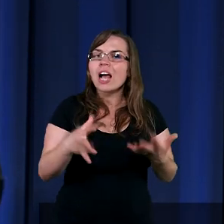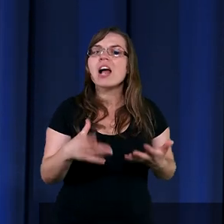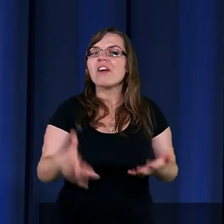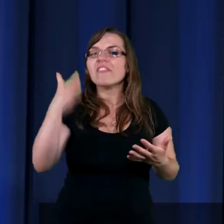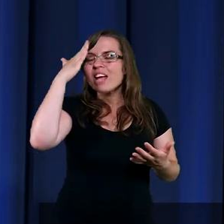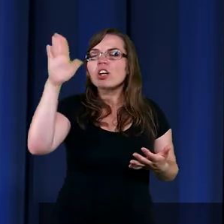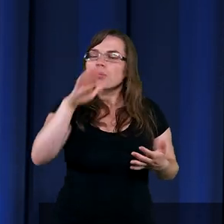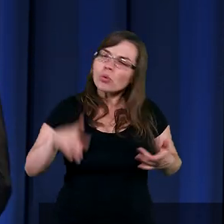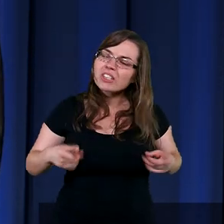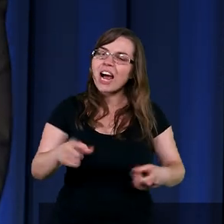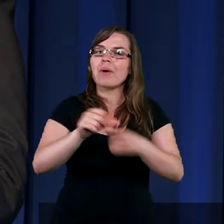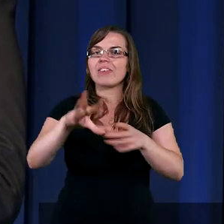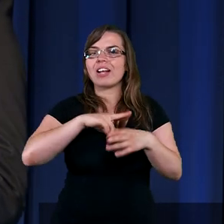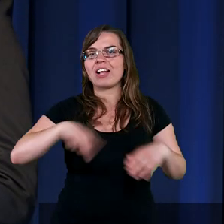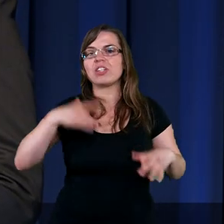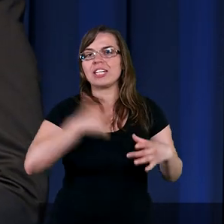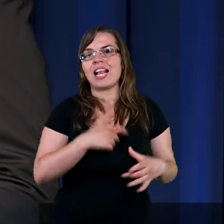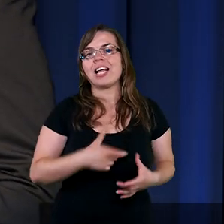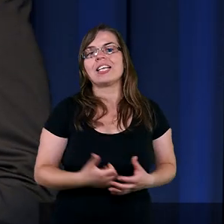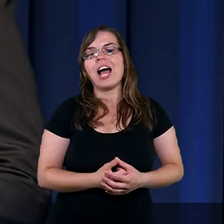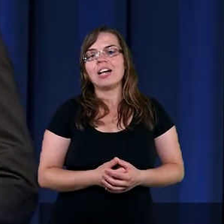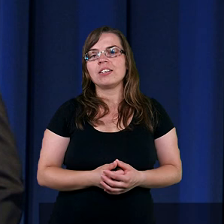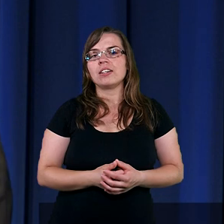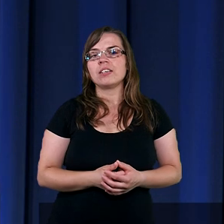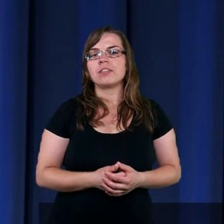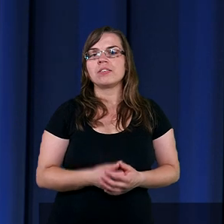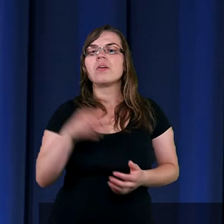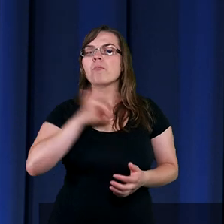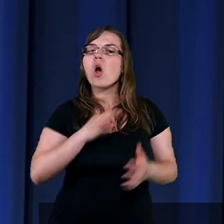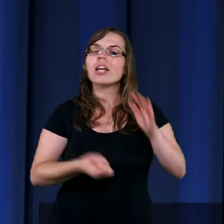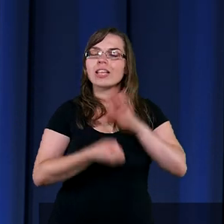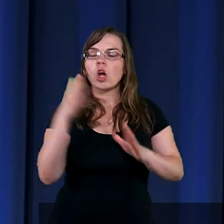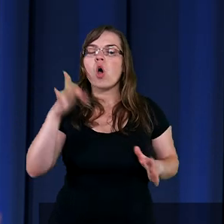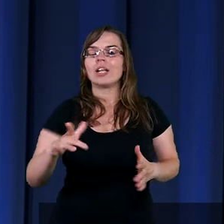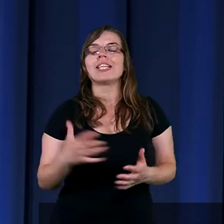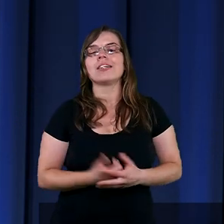wtedy Pan Bóg zaczyna działać. I wynosi coś, co jest niesamowite. Ale moi drodzy,